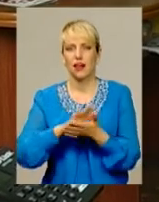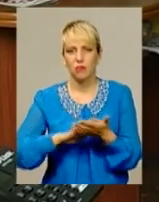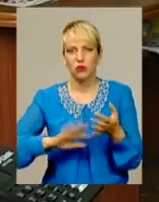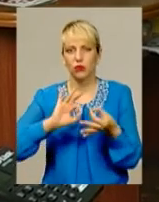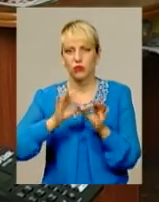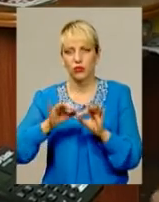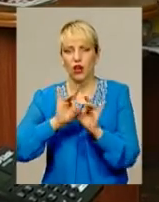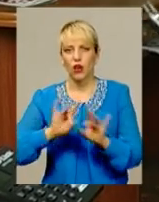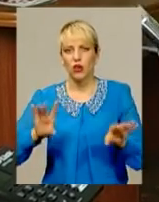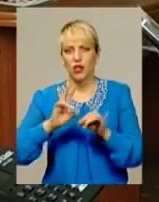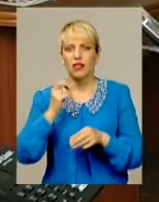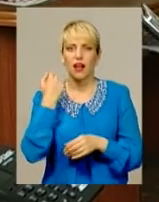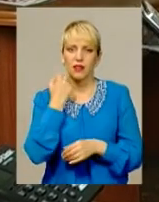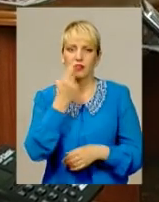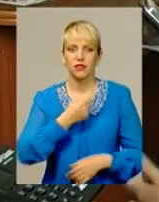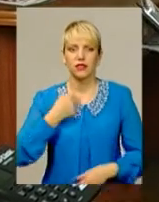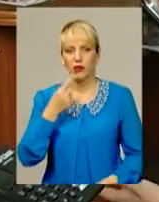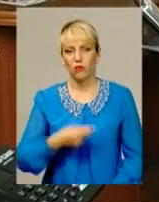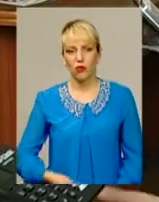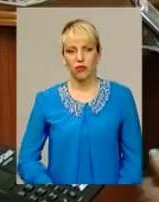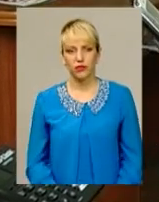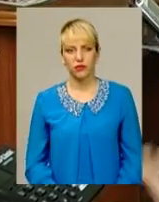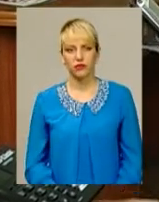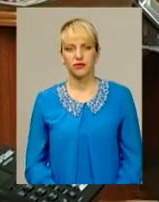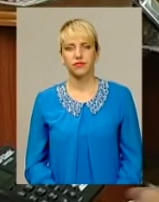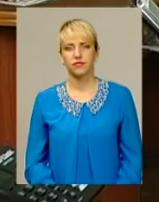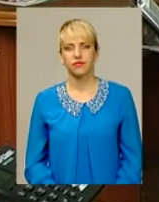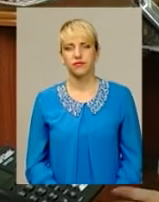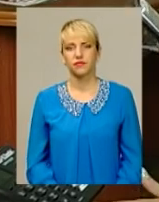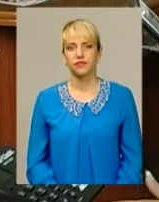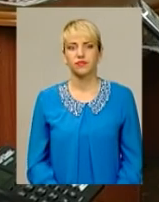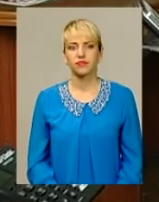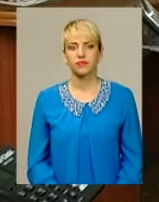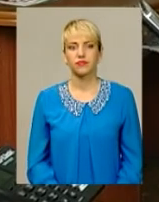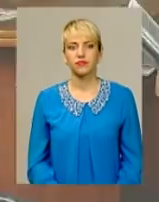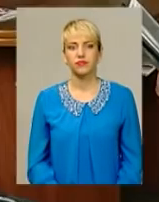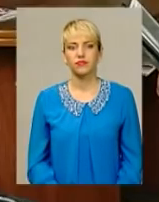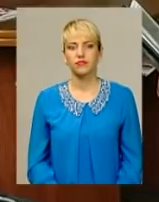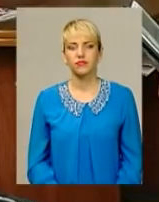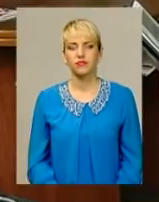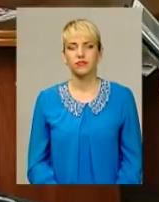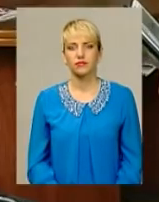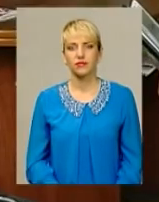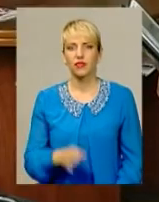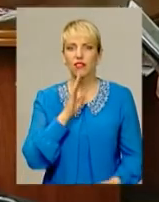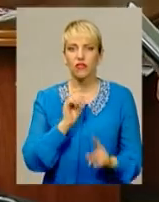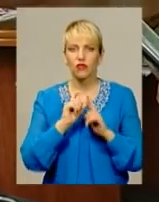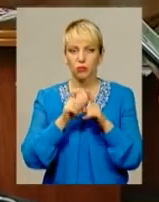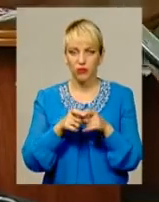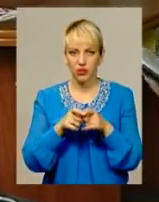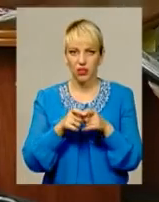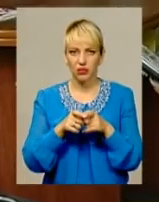парламенті. Ми хочемо пропонувати вам під'єднання в нашому дуже цікаві програми. Я не